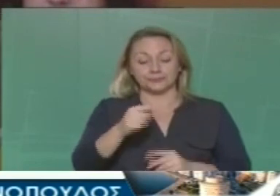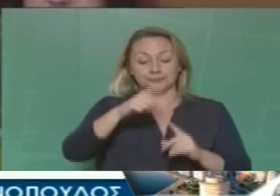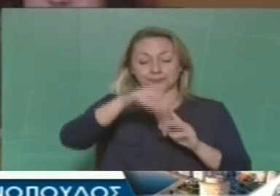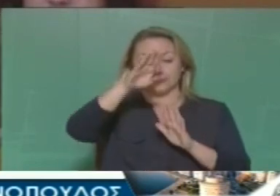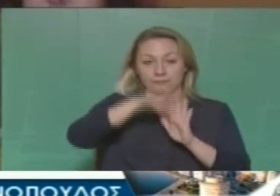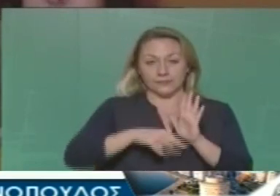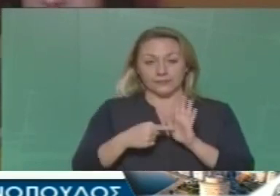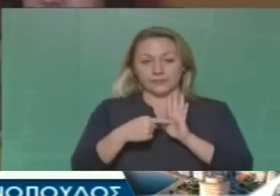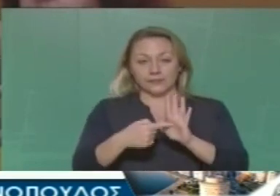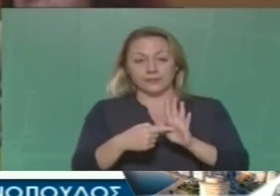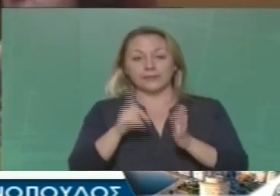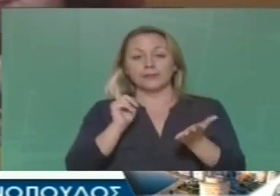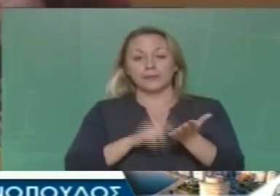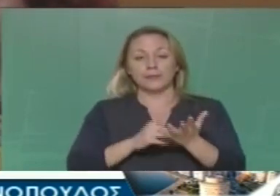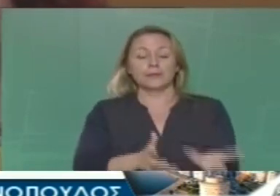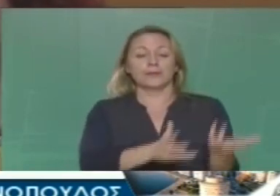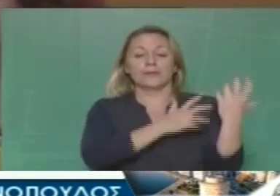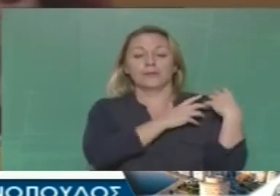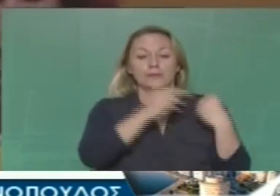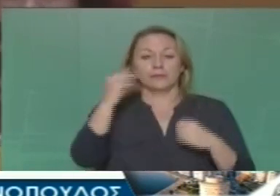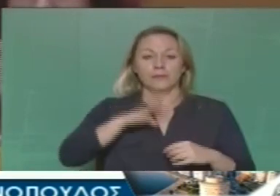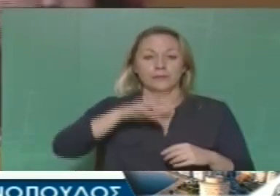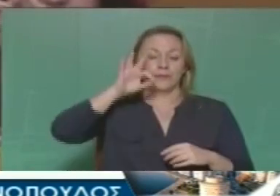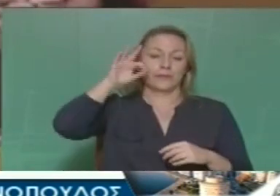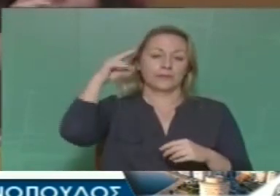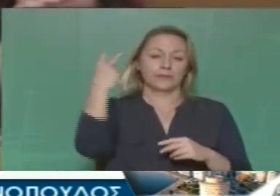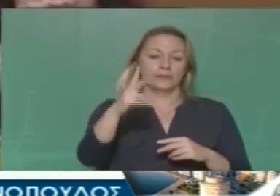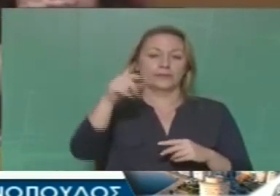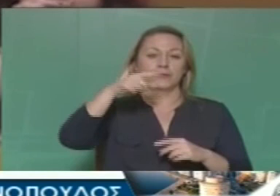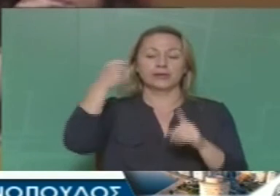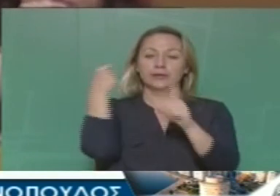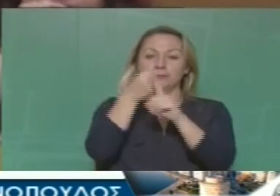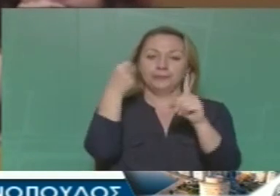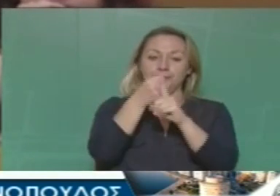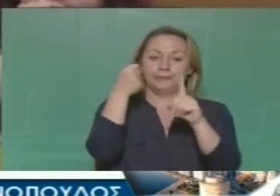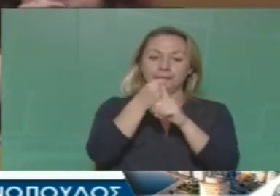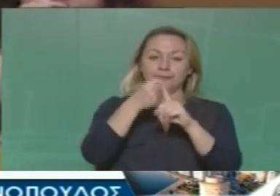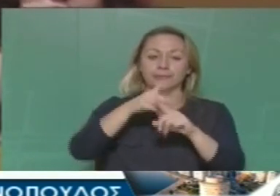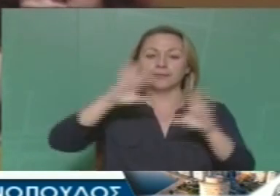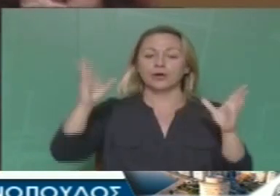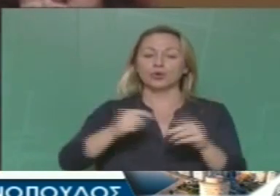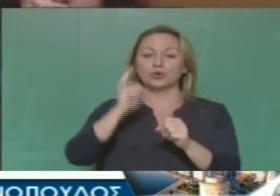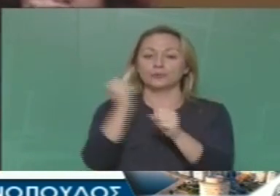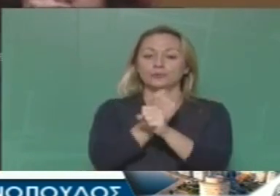προγράμματα Πρέπει να το αναλάβει ο ίδιος ο λαός Με την οργάνωσή του, με την διεκδίκησή του Με τη μαχητικό ετάνον Δεν κυρίση αυτά που το ανήκουν